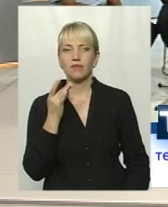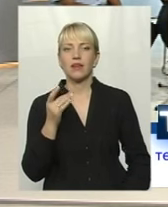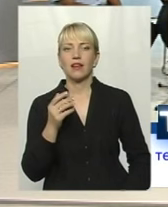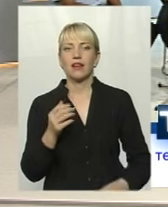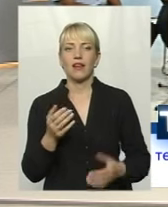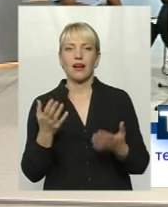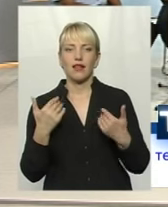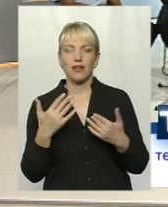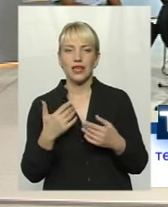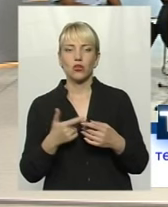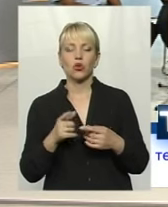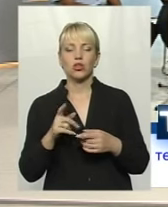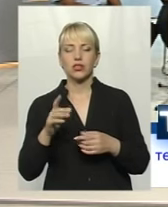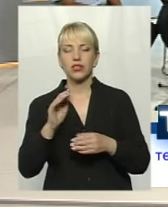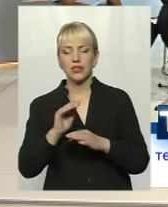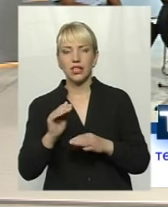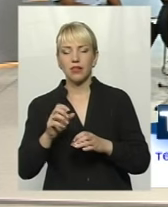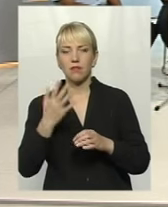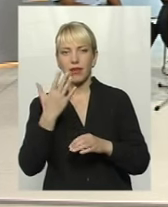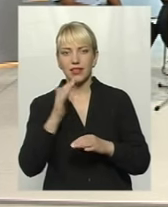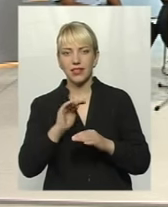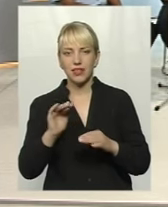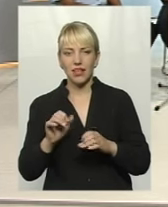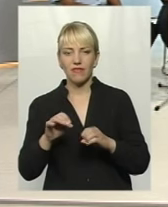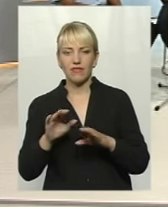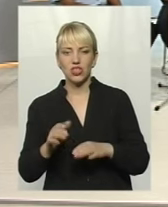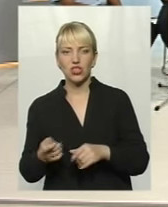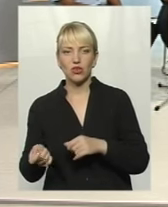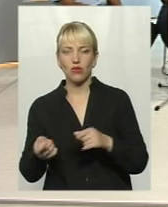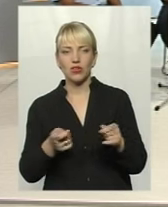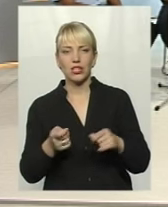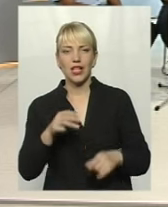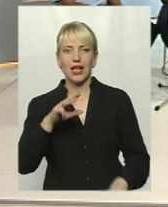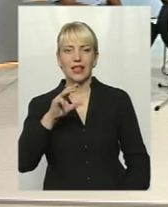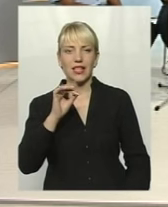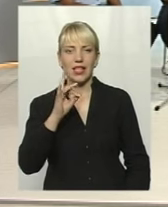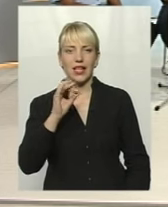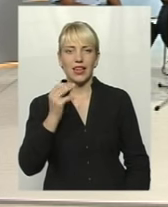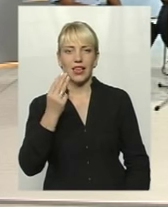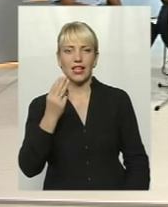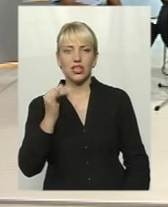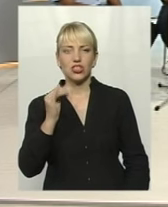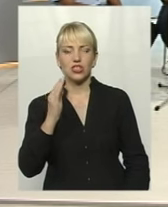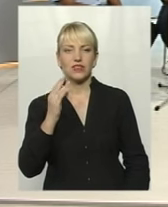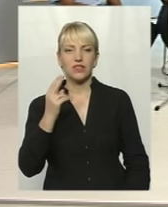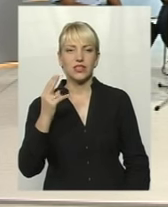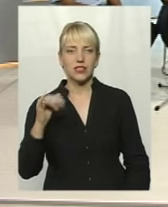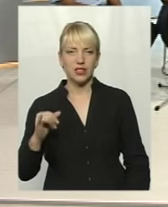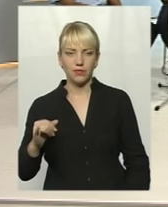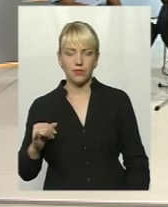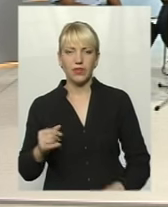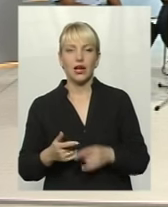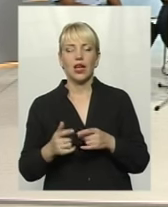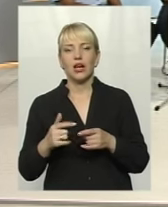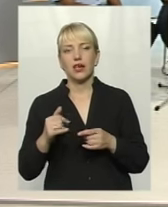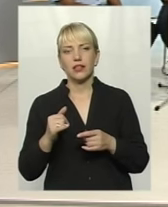але там першу-другу ступенню. Тому трошечки змінився маршрут ще одного автобуса, який буде підвозити шпичених цих дітей до Терешівець, а ми